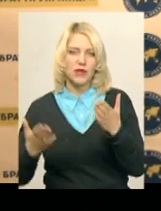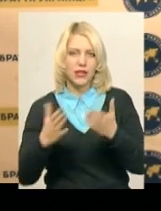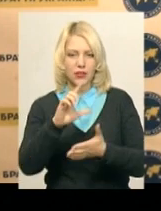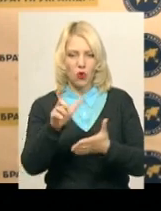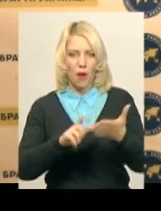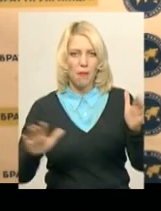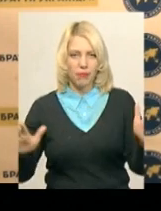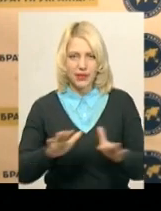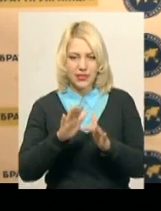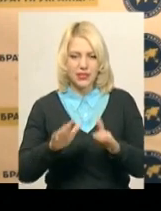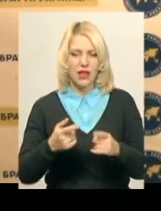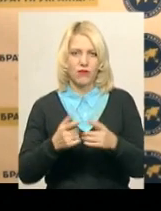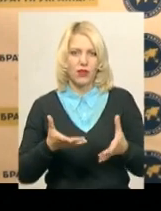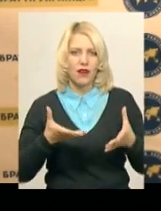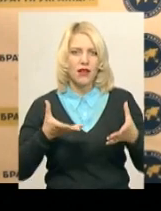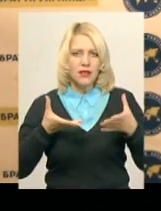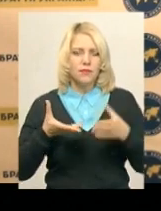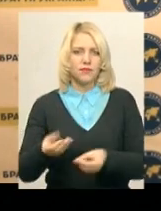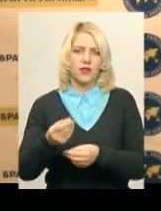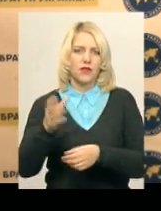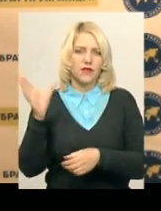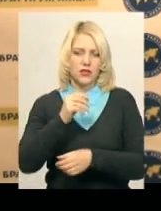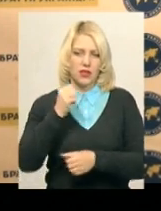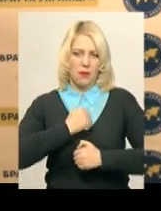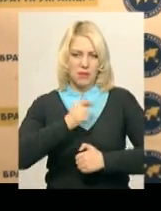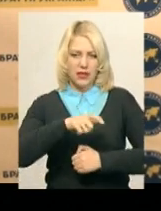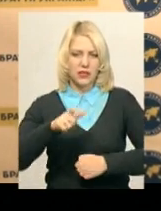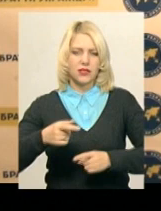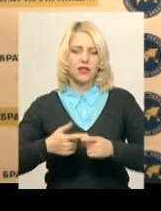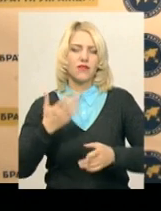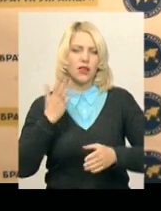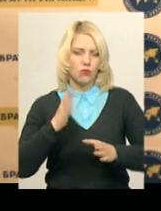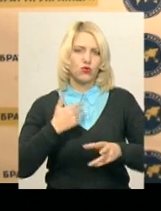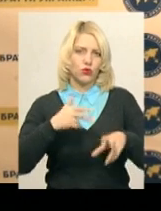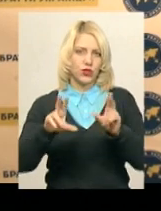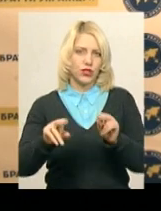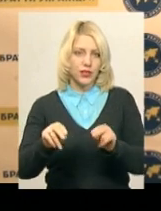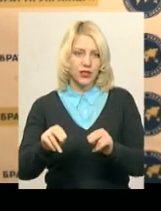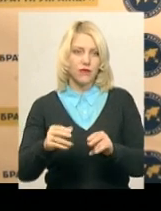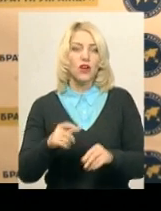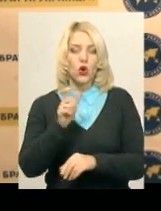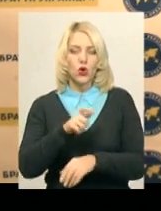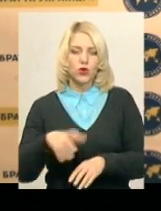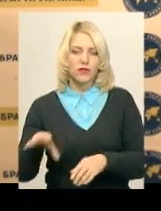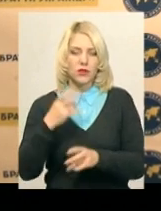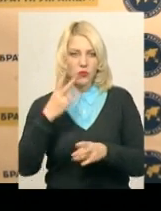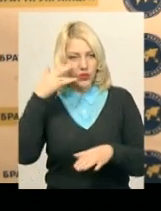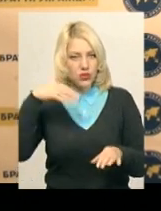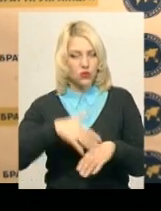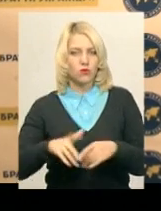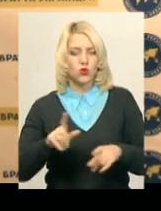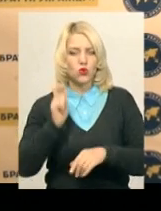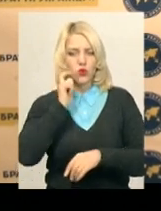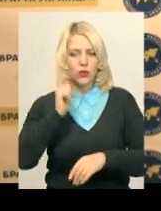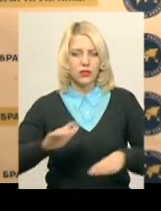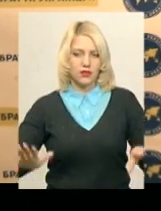наших бійців, можливо не всіх, а якщо всіх, то від цього буде щасливіше. Люди всі повинні зрозуміти, що українська